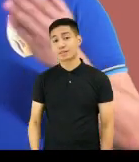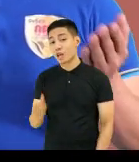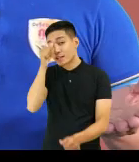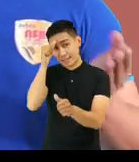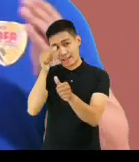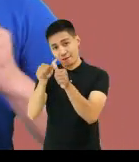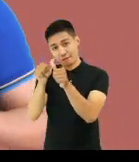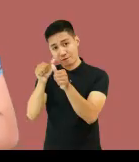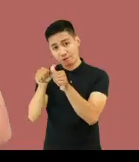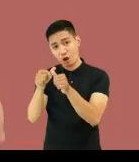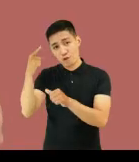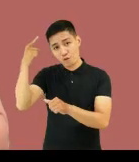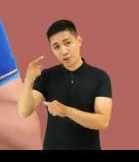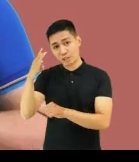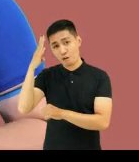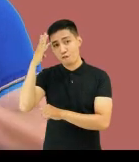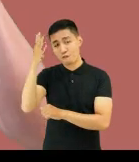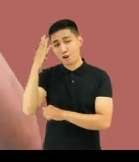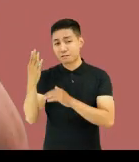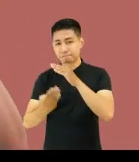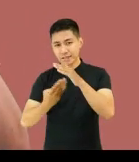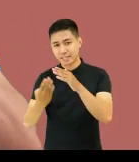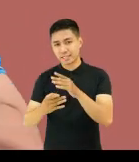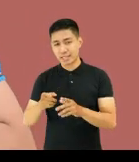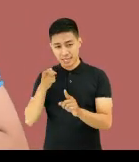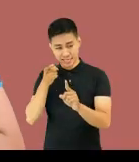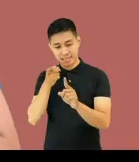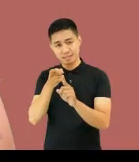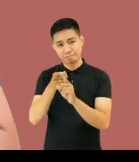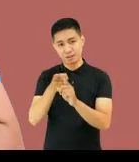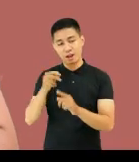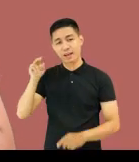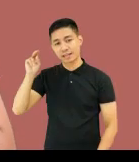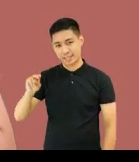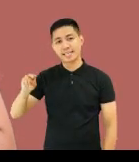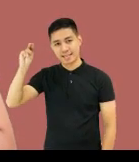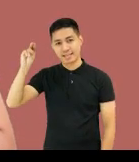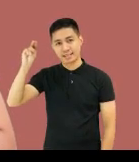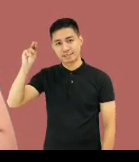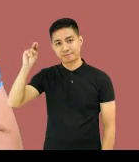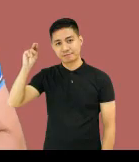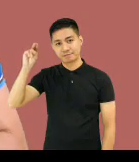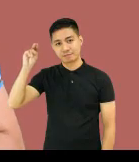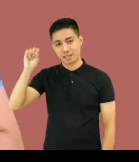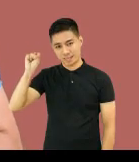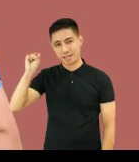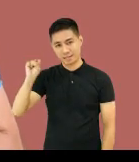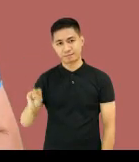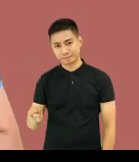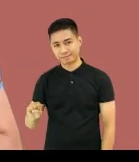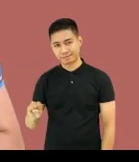Tandaan, ang ating apat na pangunahing direksyon ay Hilaga, Timog,